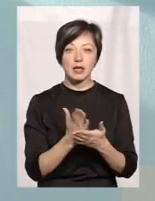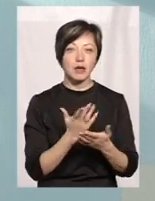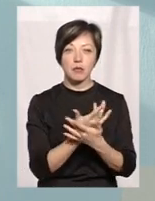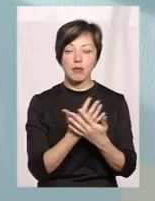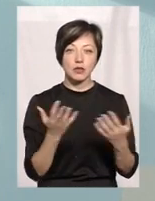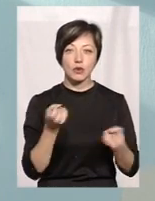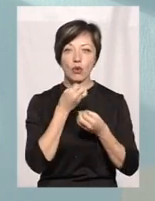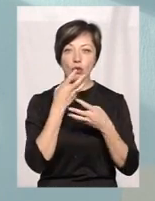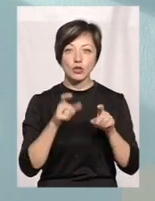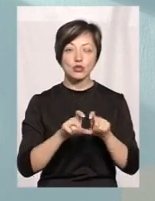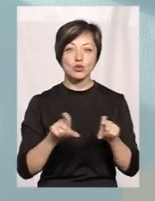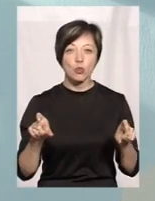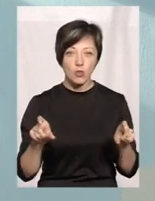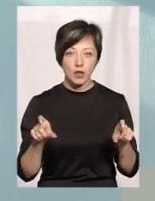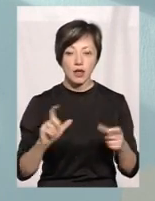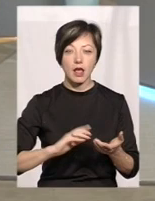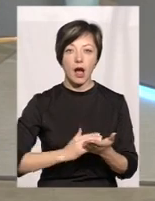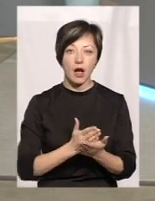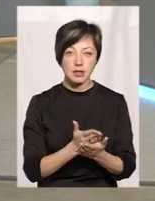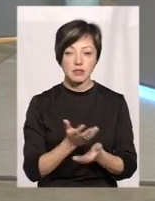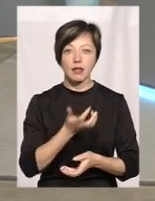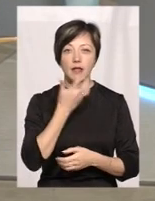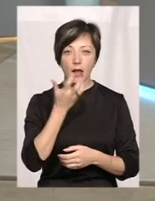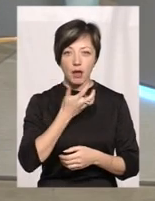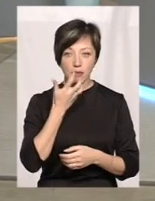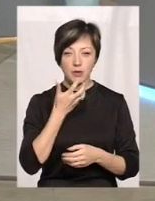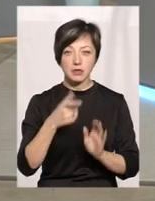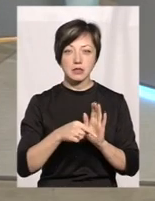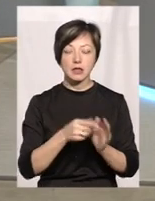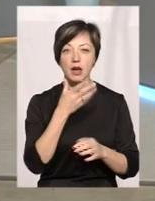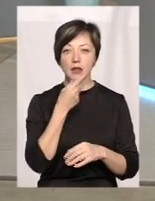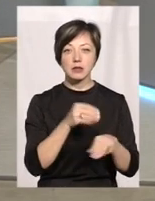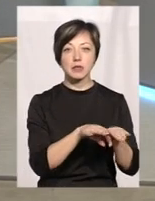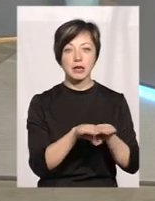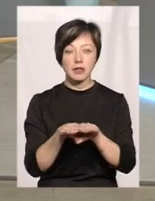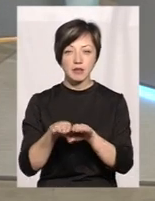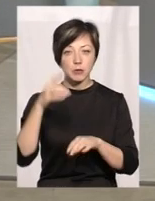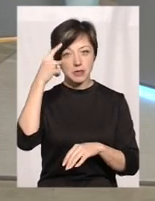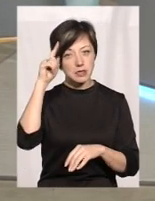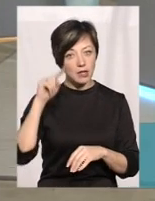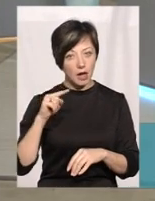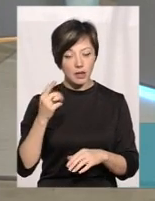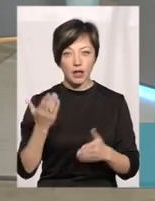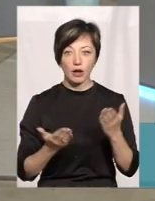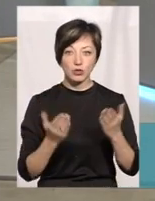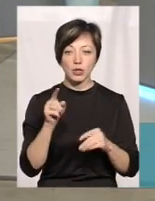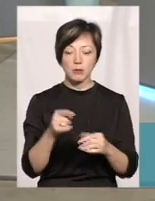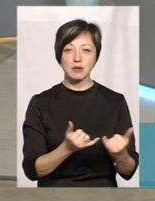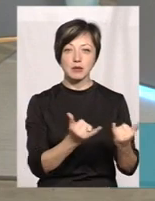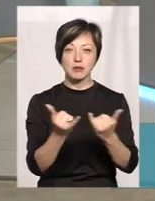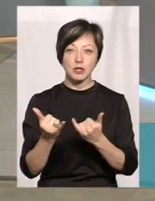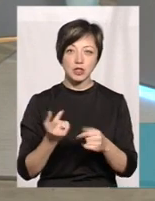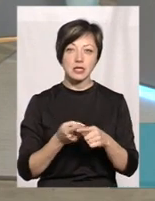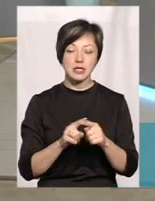це хороші школи, якісні, теплі, з гарним рівнем знань. Якщо там забезпечено,